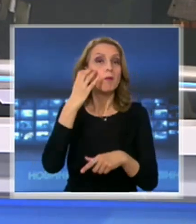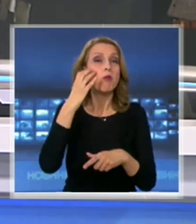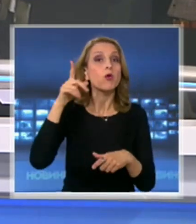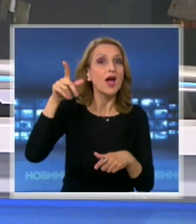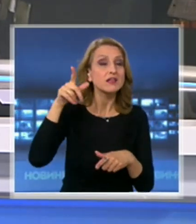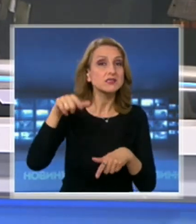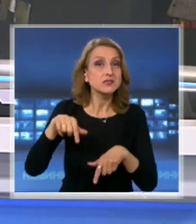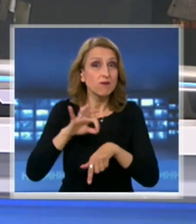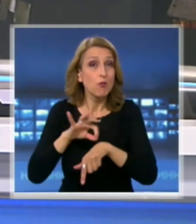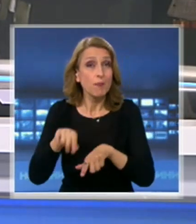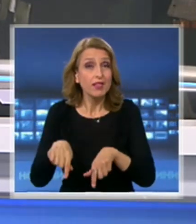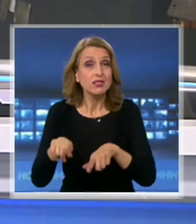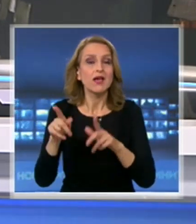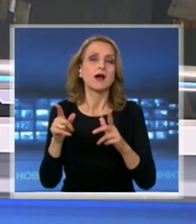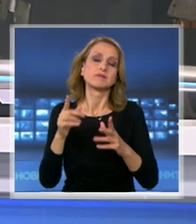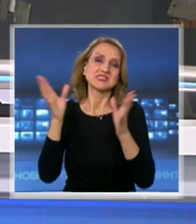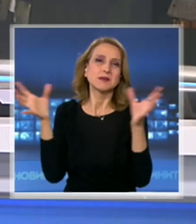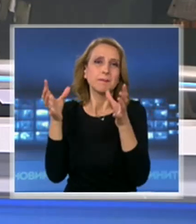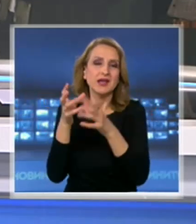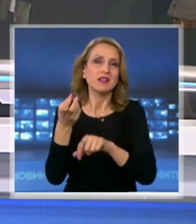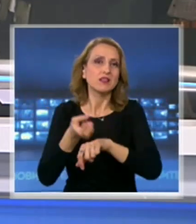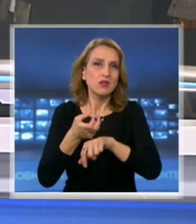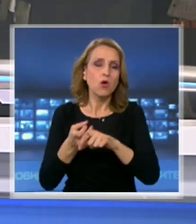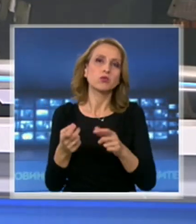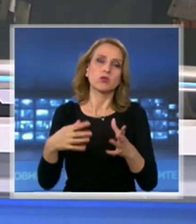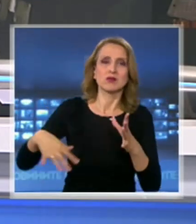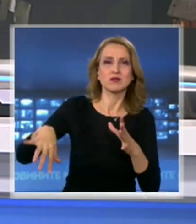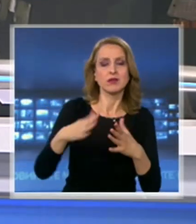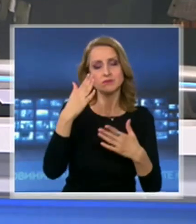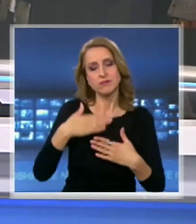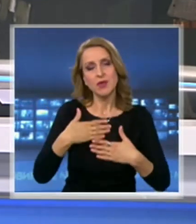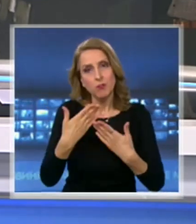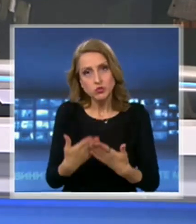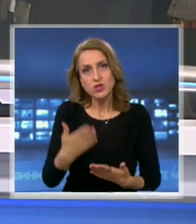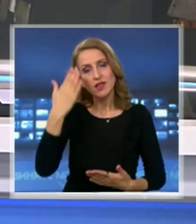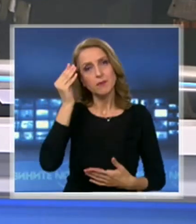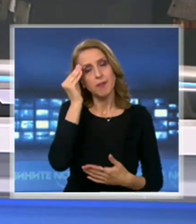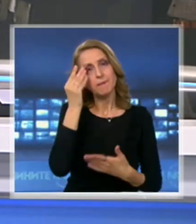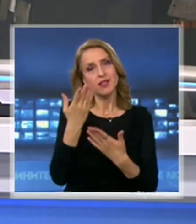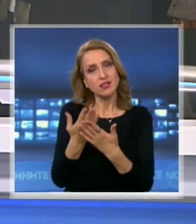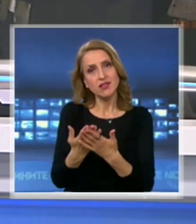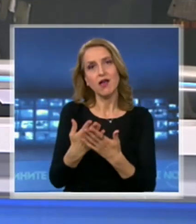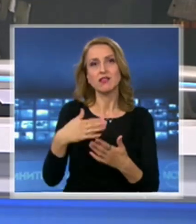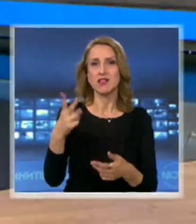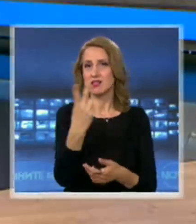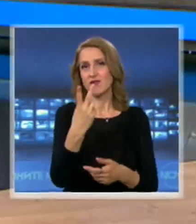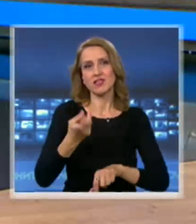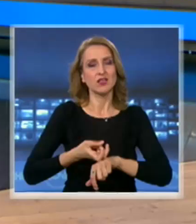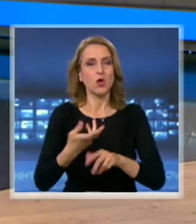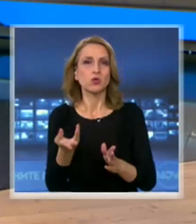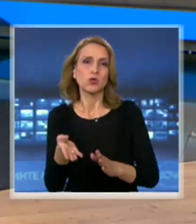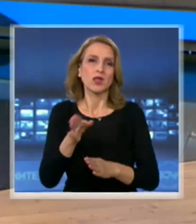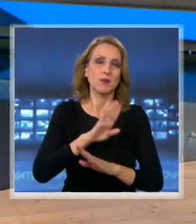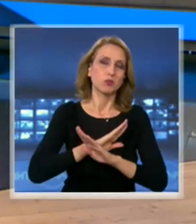събират медици за да почитат паметта на двете лекарки, станали жертви на борбата с вируса. Цеца Лексова е на мястото. Цеца,